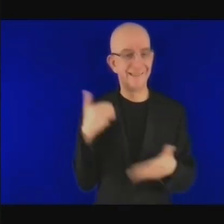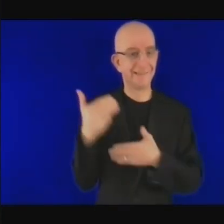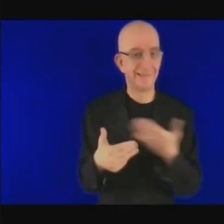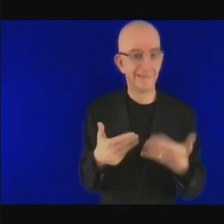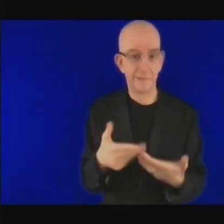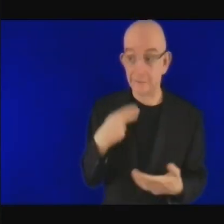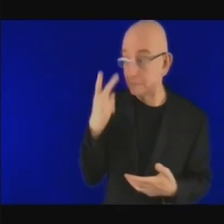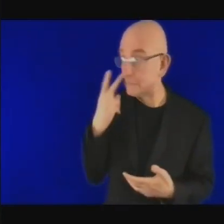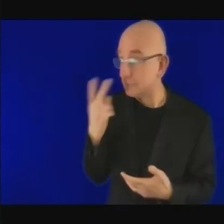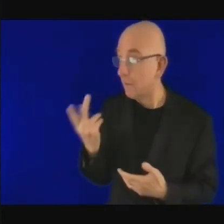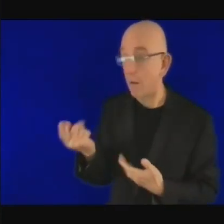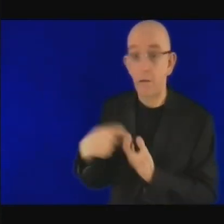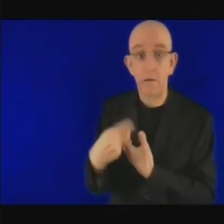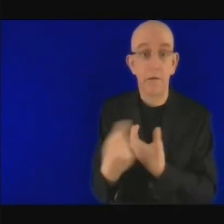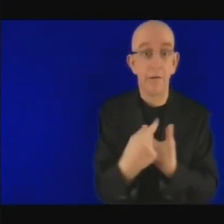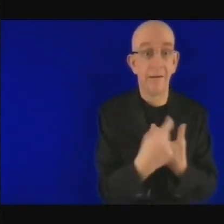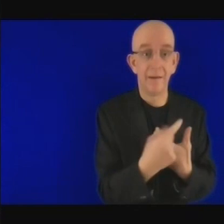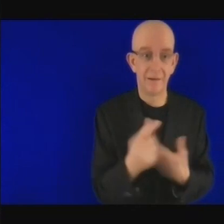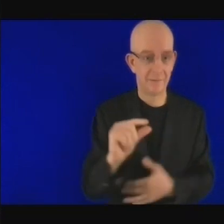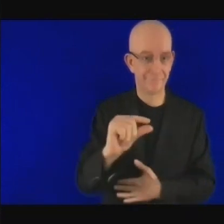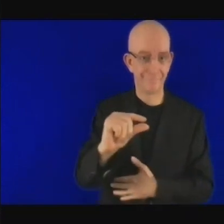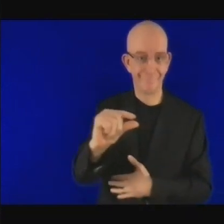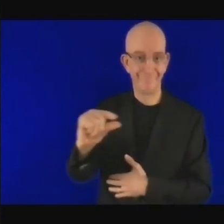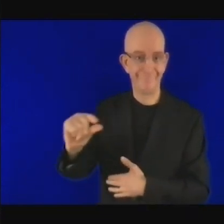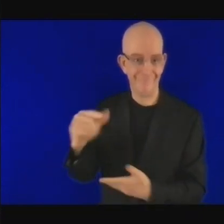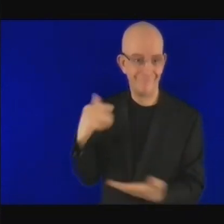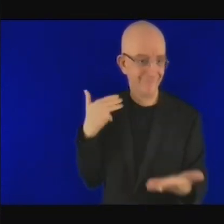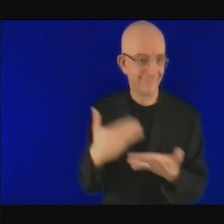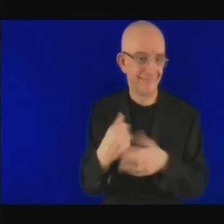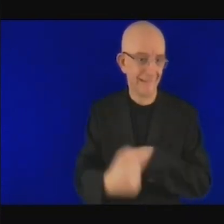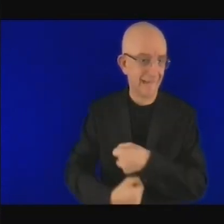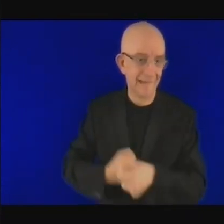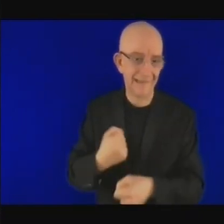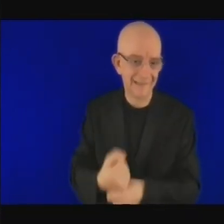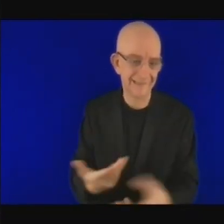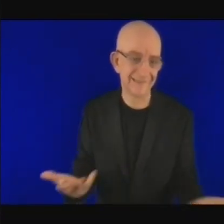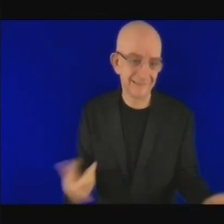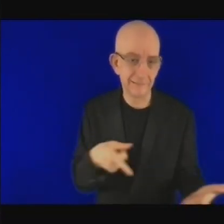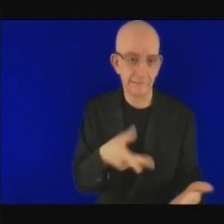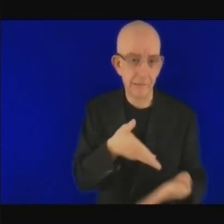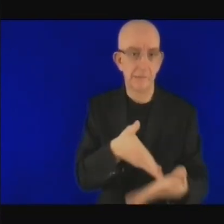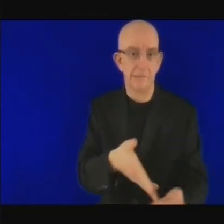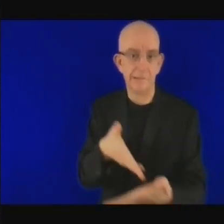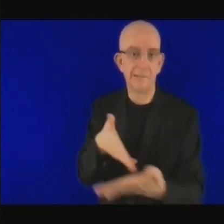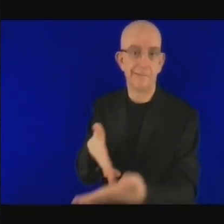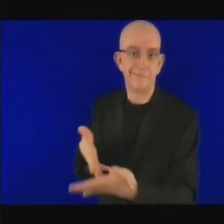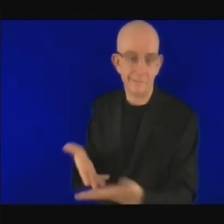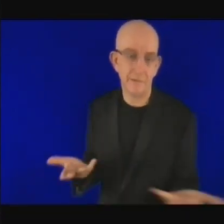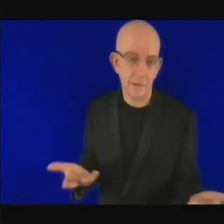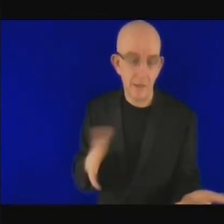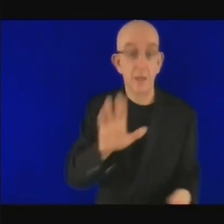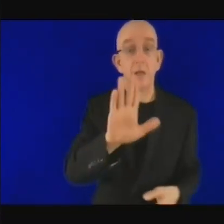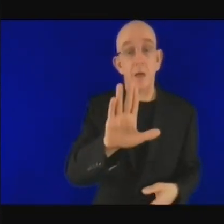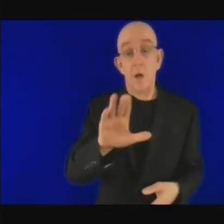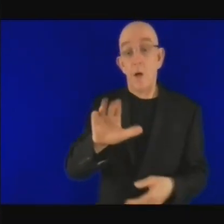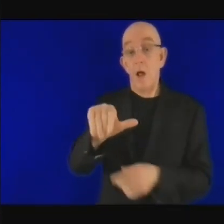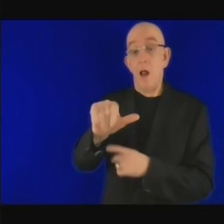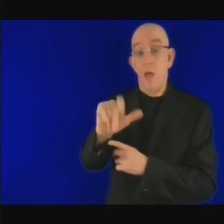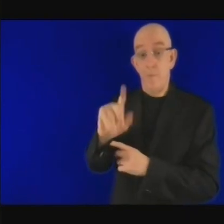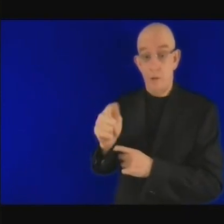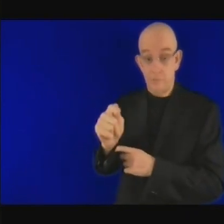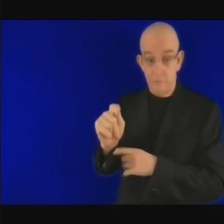dans le secteur de l'énergie depuis deux ou trois ans c'est très compliqué donc Albert je pense que vous avez raison